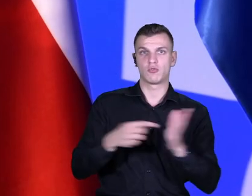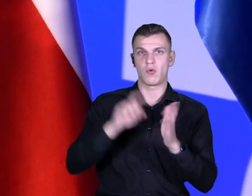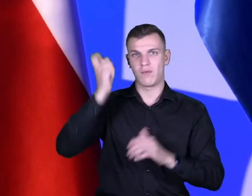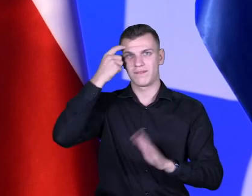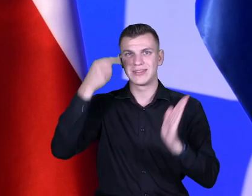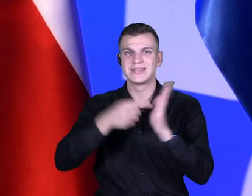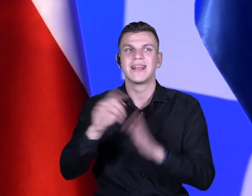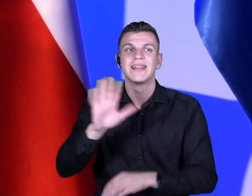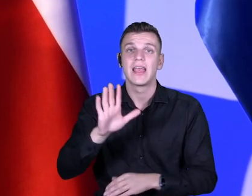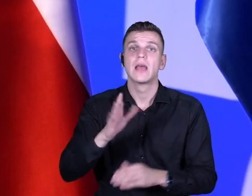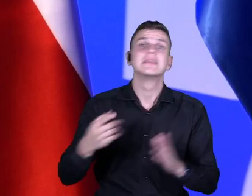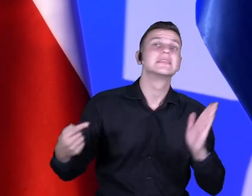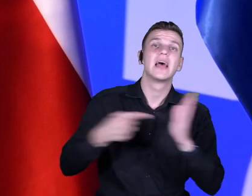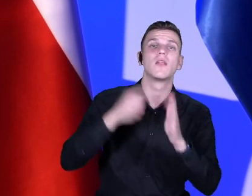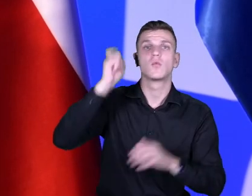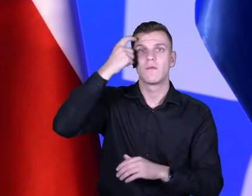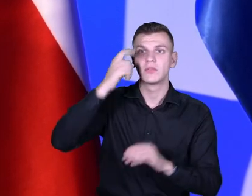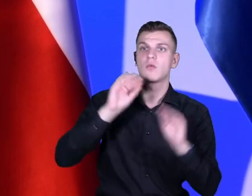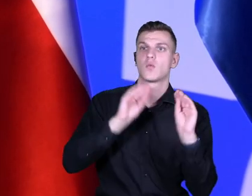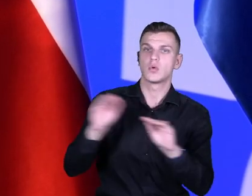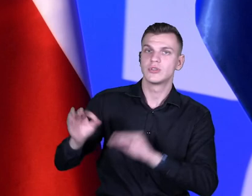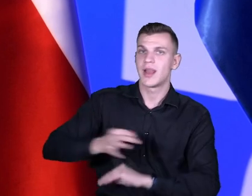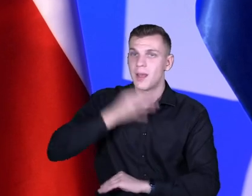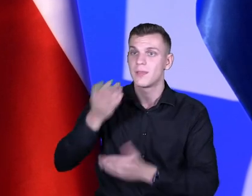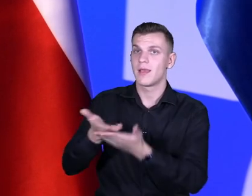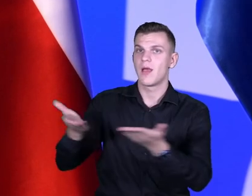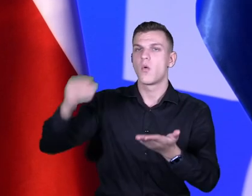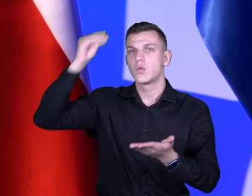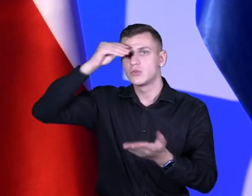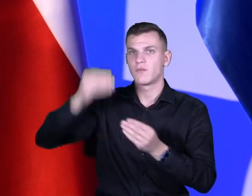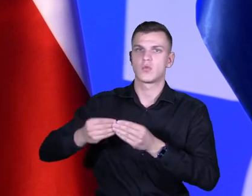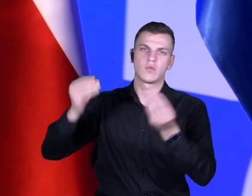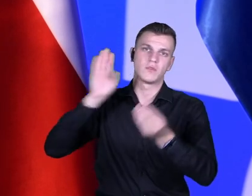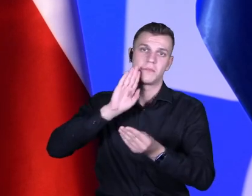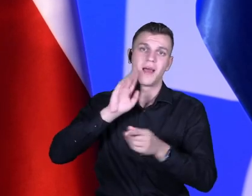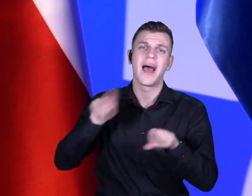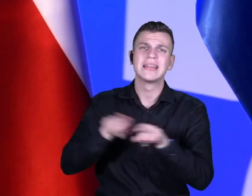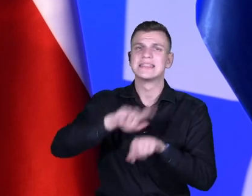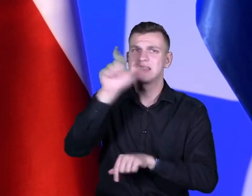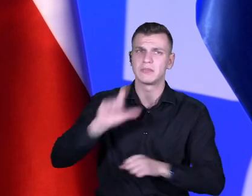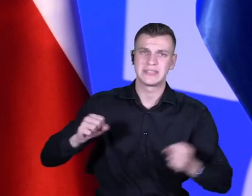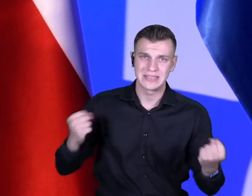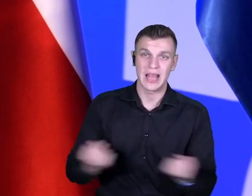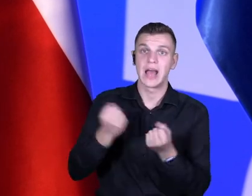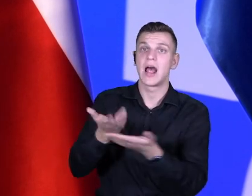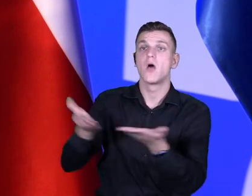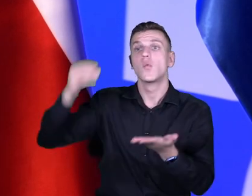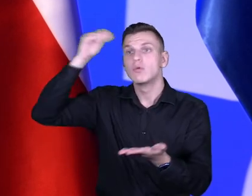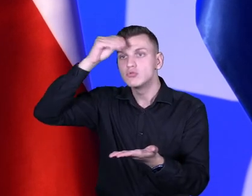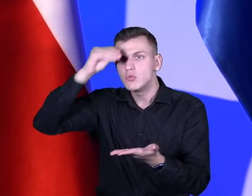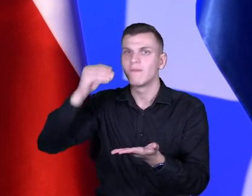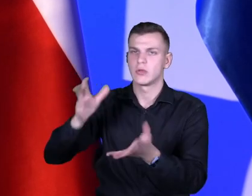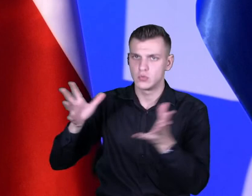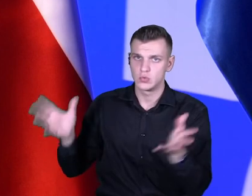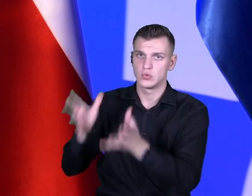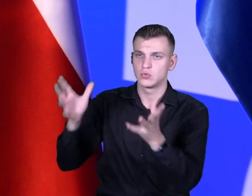uczenie się i kształcenie uczniów i skupić się ciągle i trzymać skupienie nad uczniami. Jak możemy